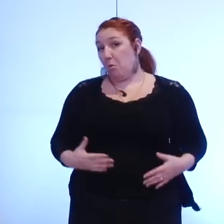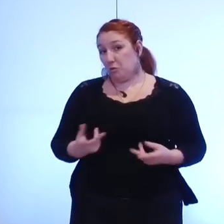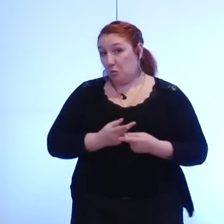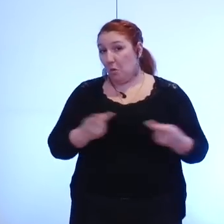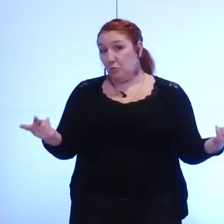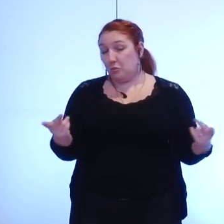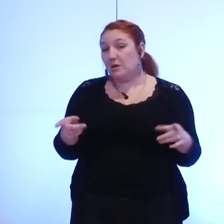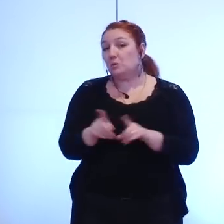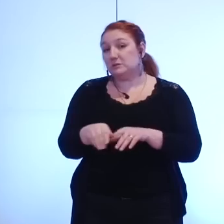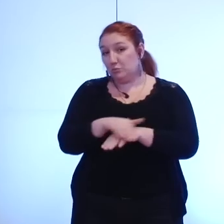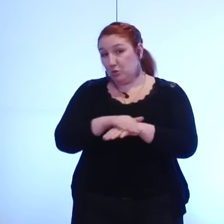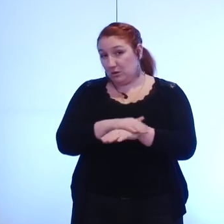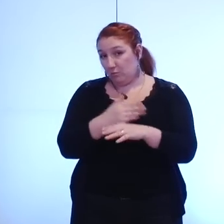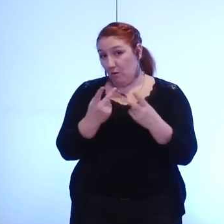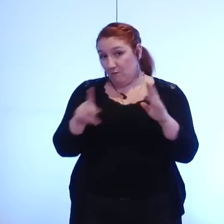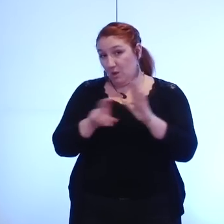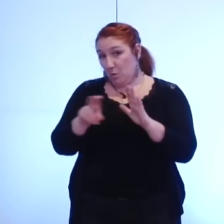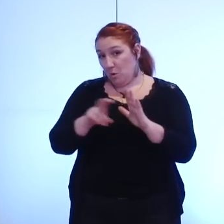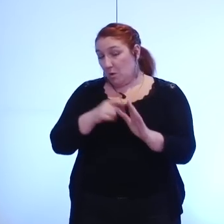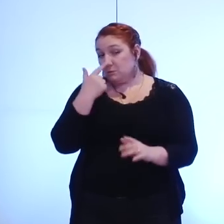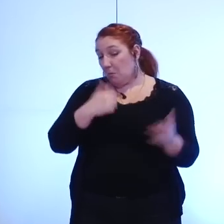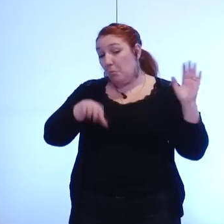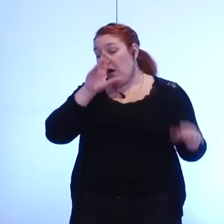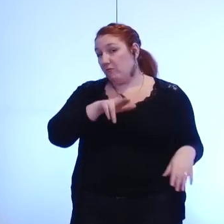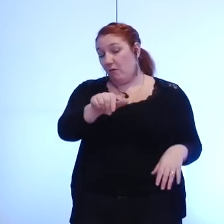et politiquement dans cette ville qui va finir par poser des problèmes